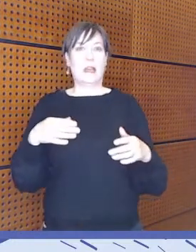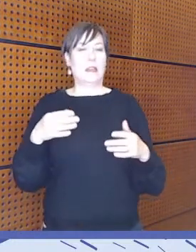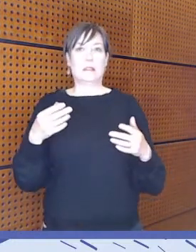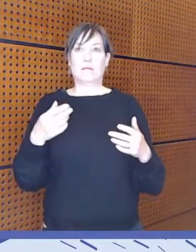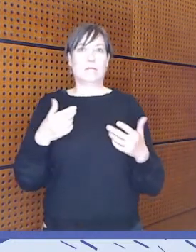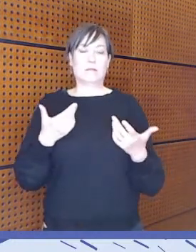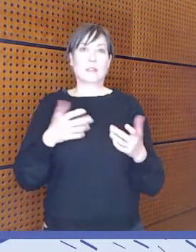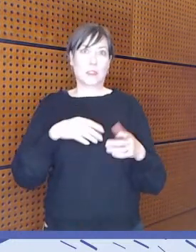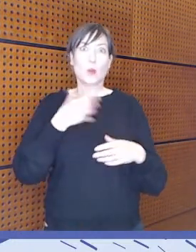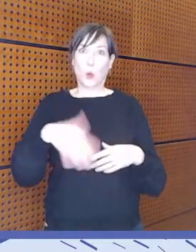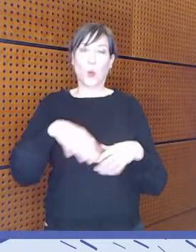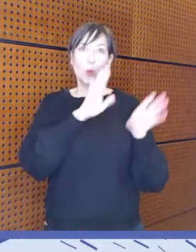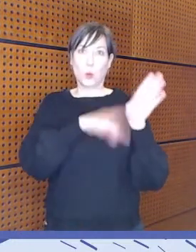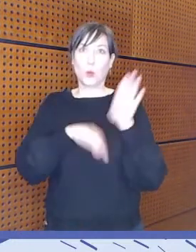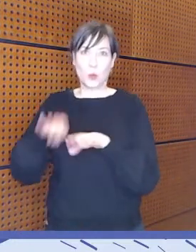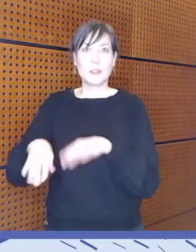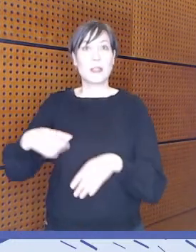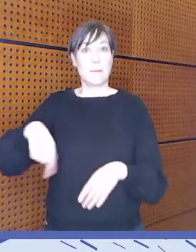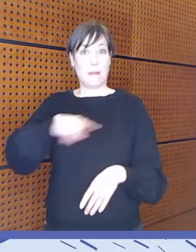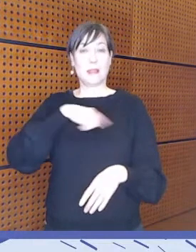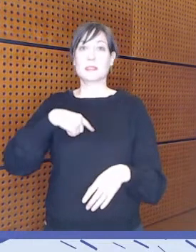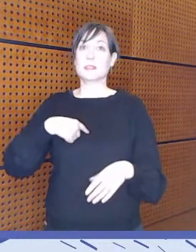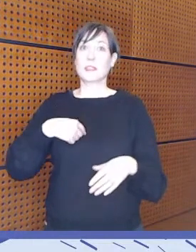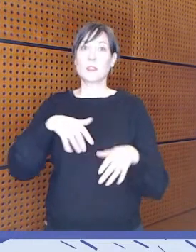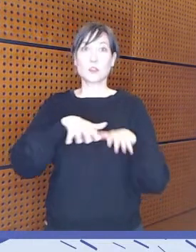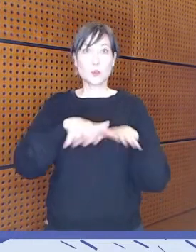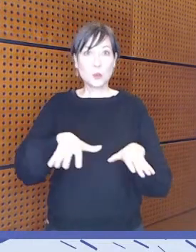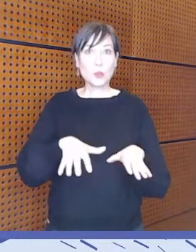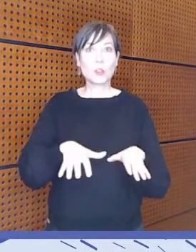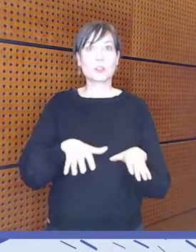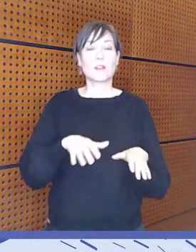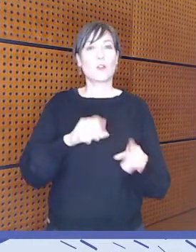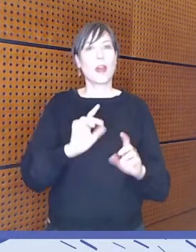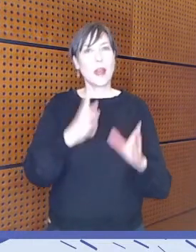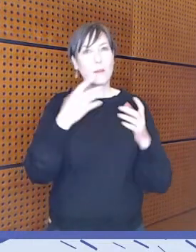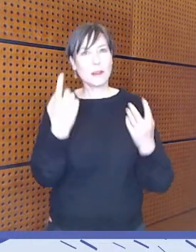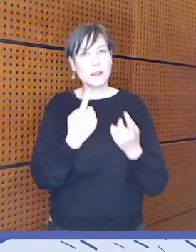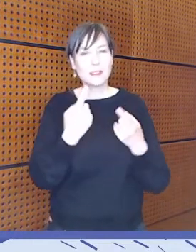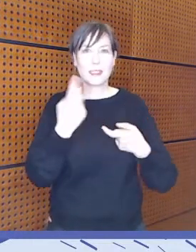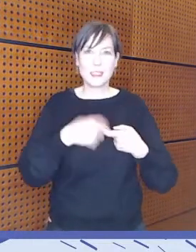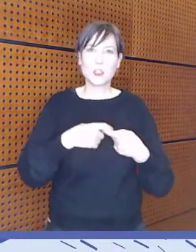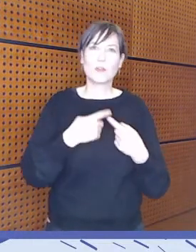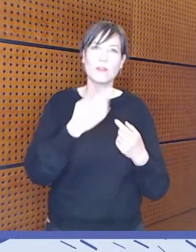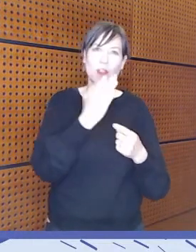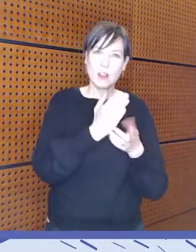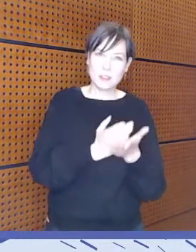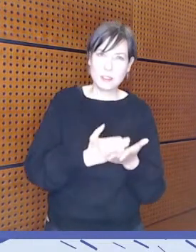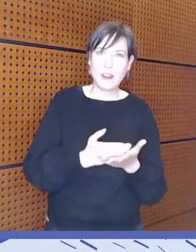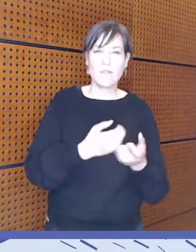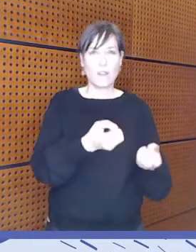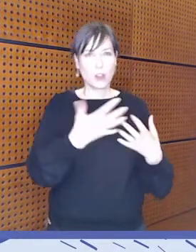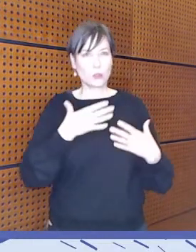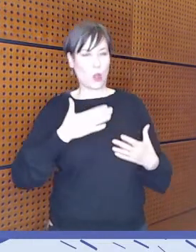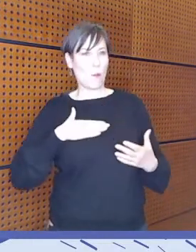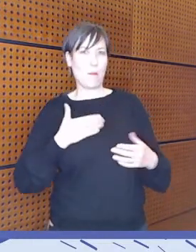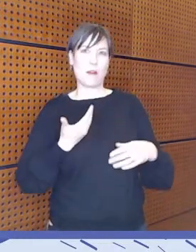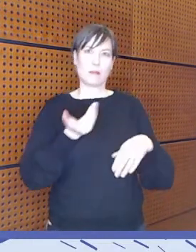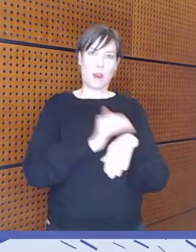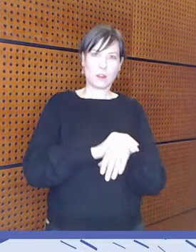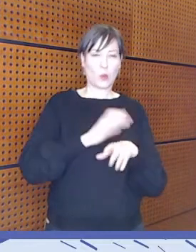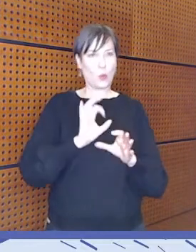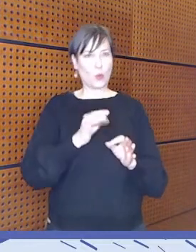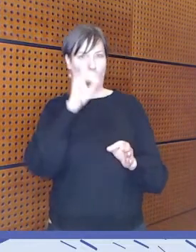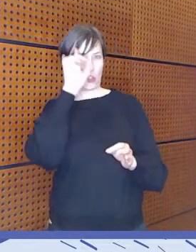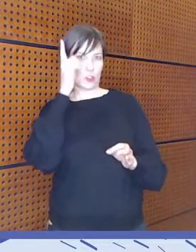Käytännössä on näin, että suurella osalla meistä on jotain pysyviä tai sitten elämäntilanteeseen liittyviä tekijöitä, jotka vaikuttavat siihen meidän medialukutaitoihin tai